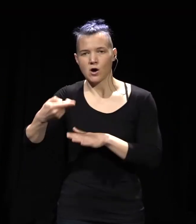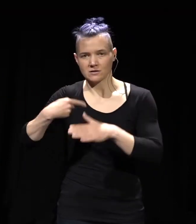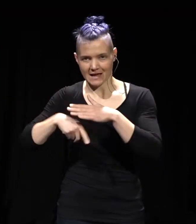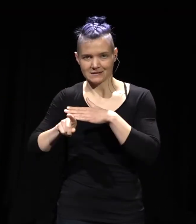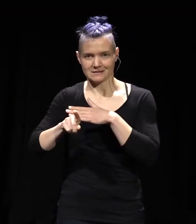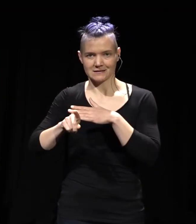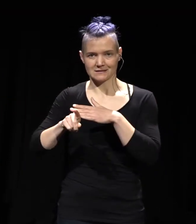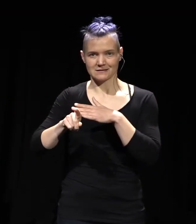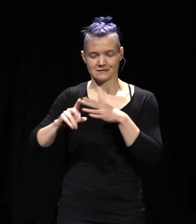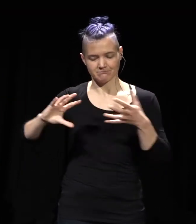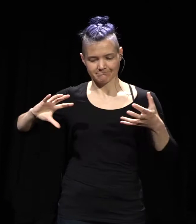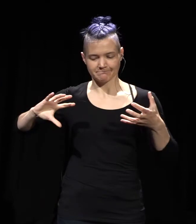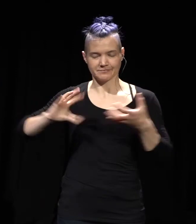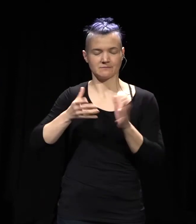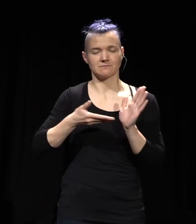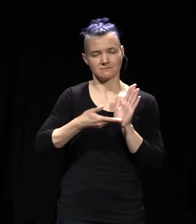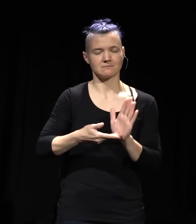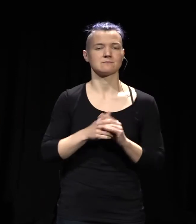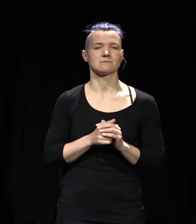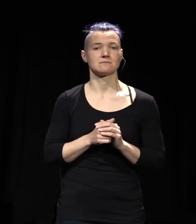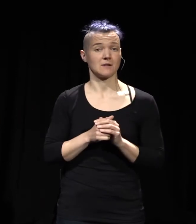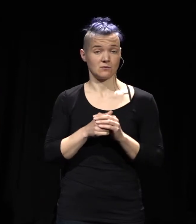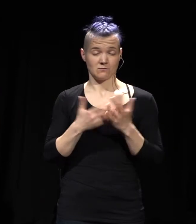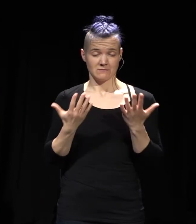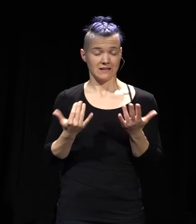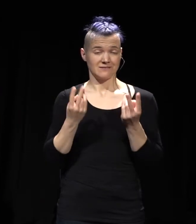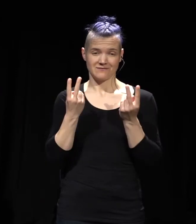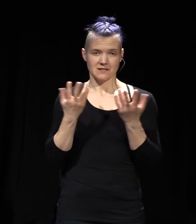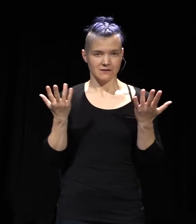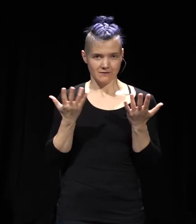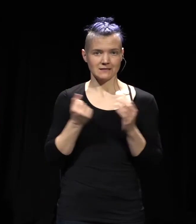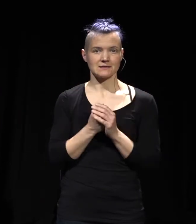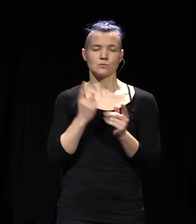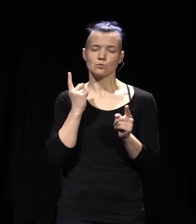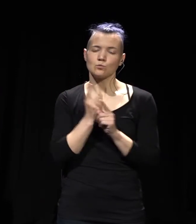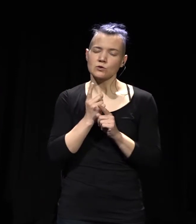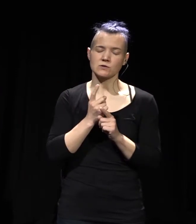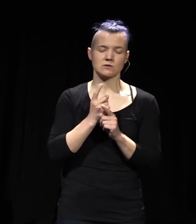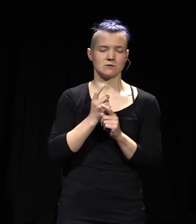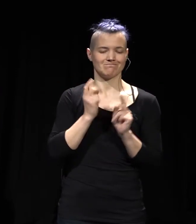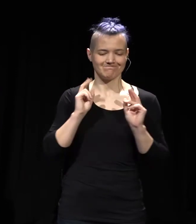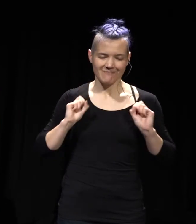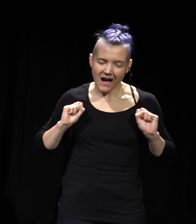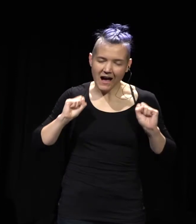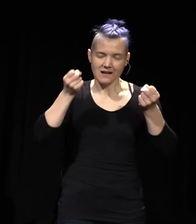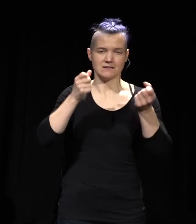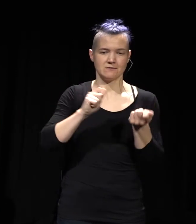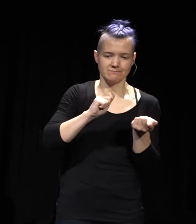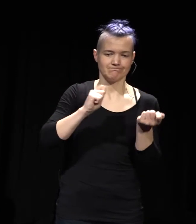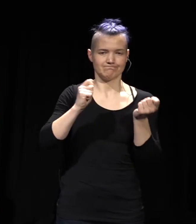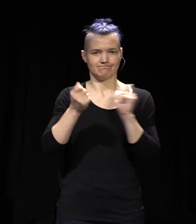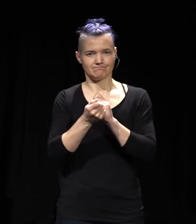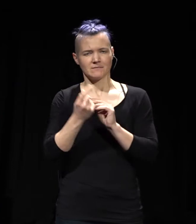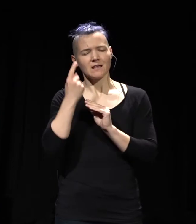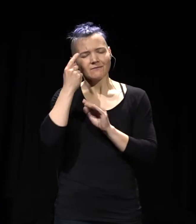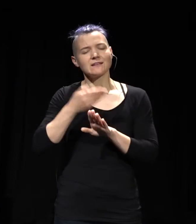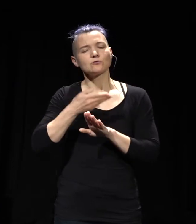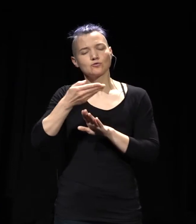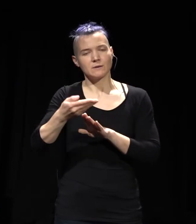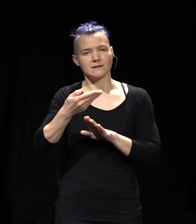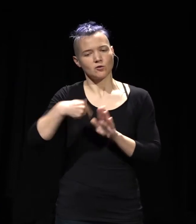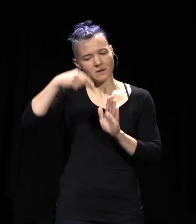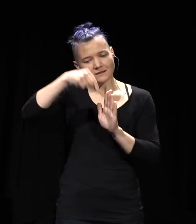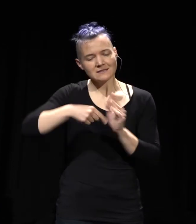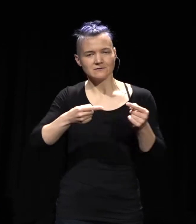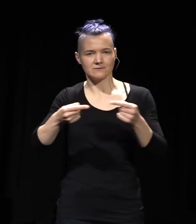mainstream arts organisations. I know you'll be hearing about this later, but there is such a creative opportunity to embrace